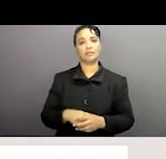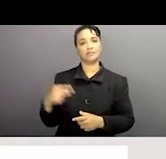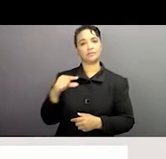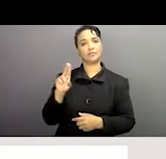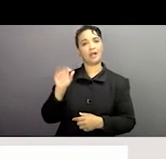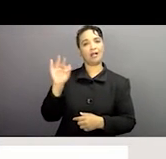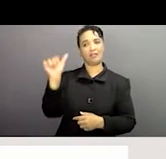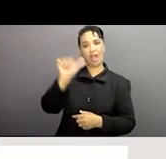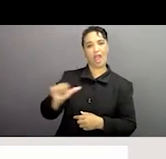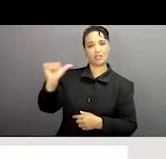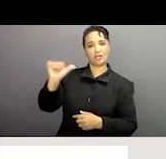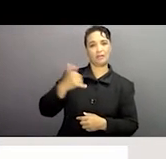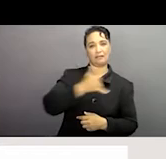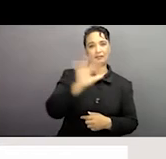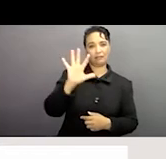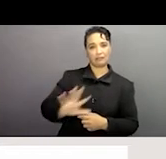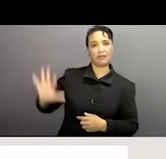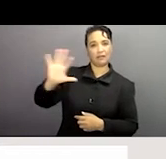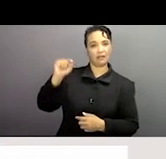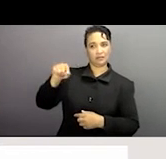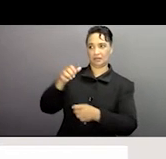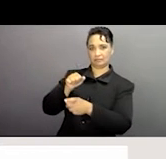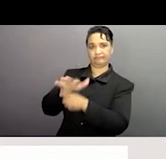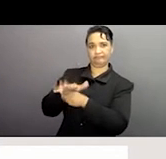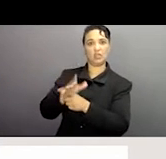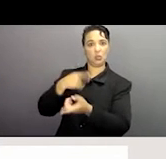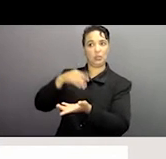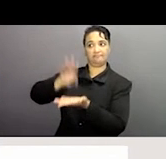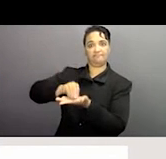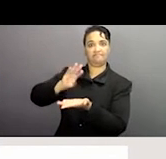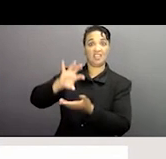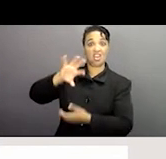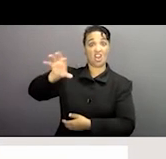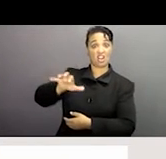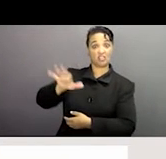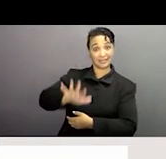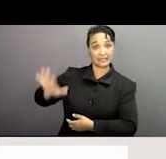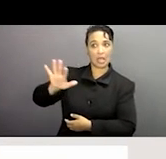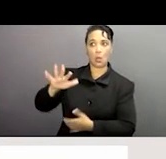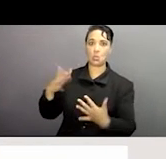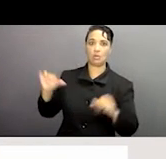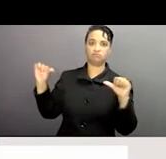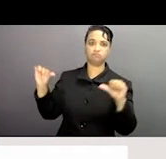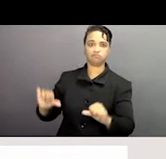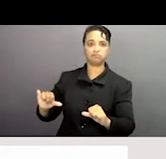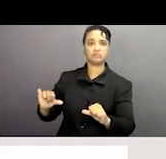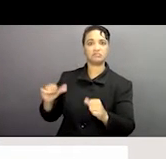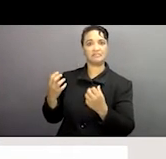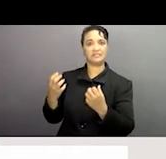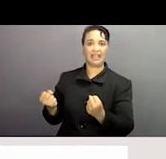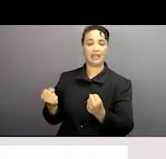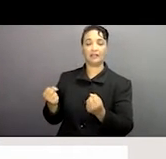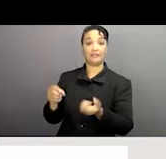désinfectants et la protection qui n'est pas suffisante par certaines entreprises nous avons aussi documenté certaines